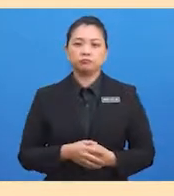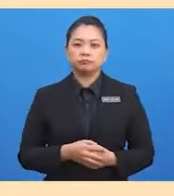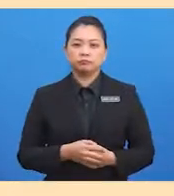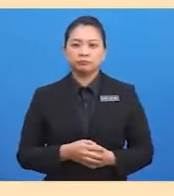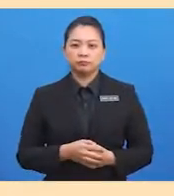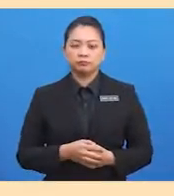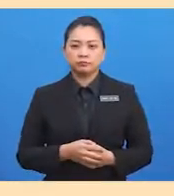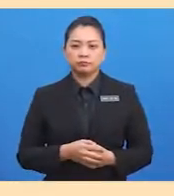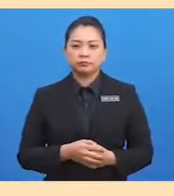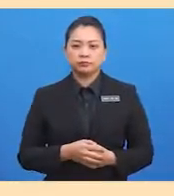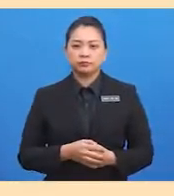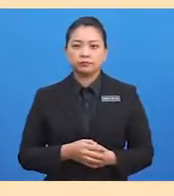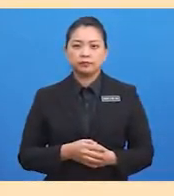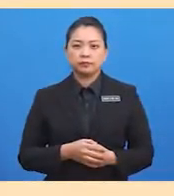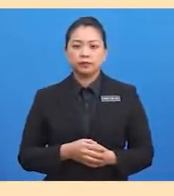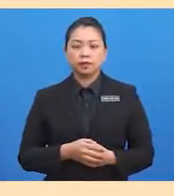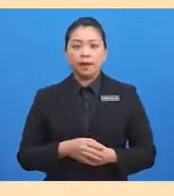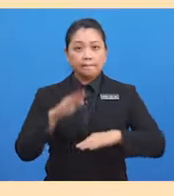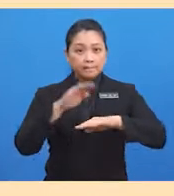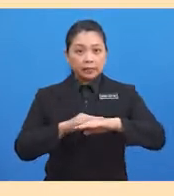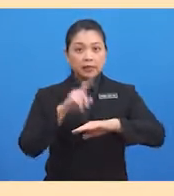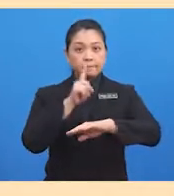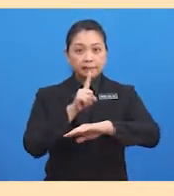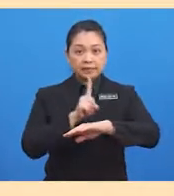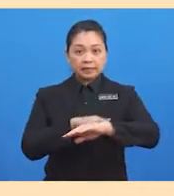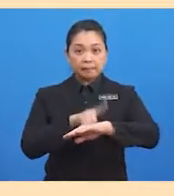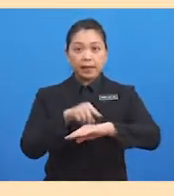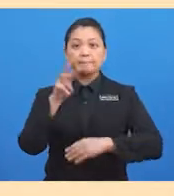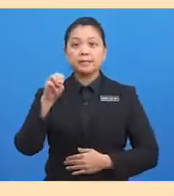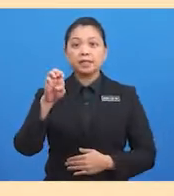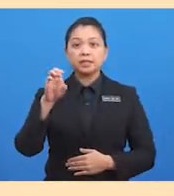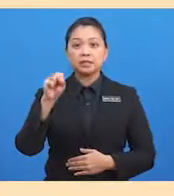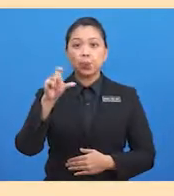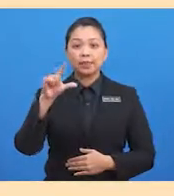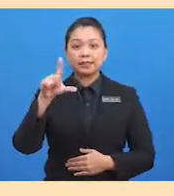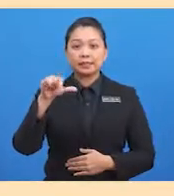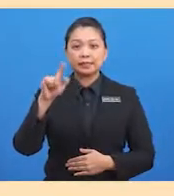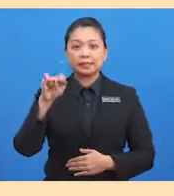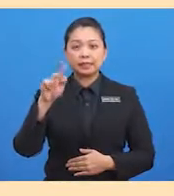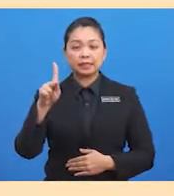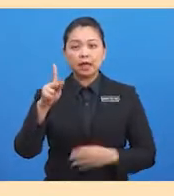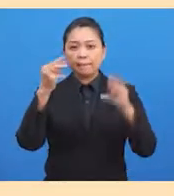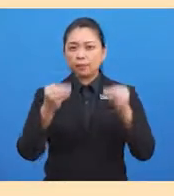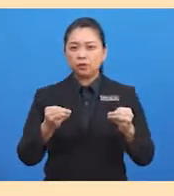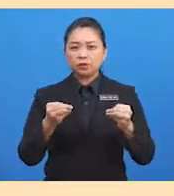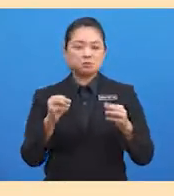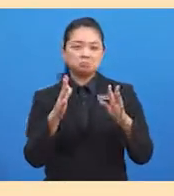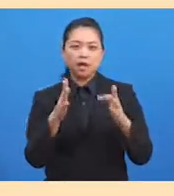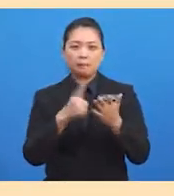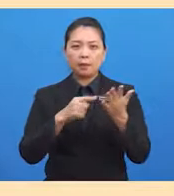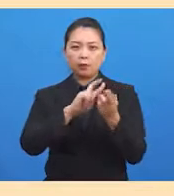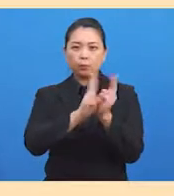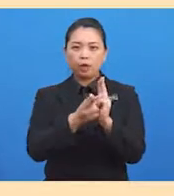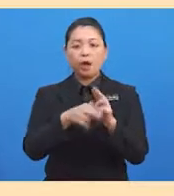Pada Zaman Mesolitik, keadaan tidak banyak berubah. Manusia masih tinggal di dalam gua dan lubang bawah tanah